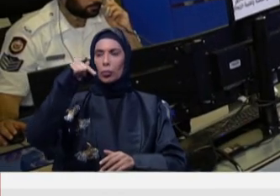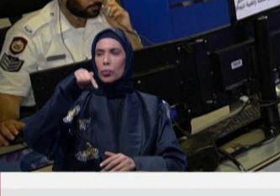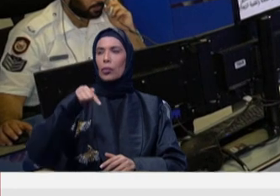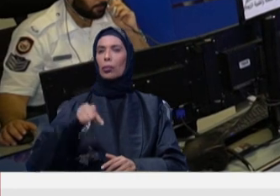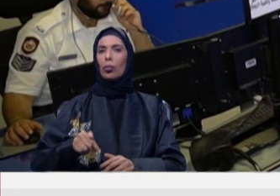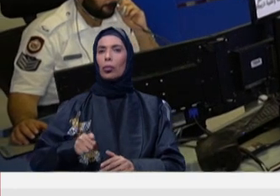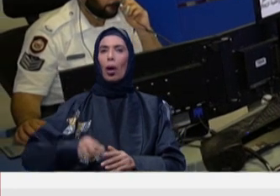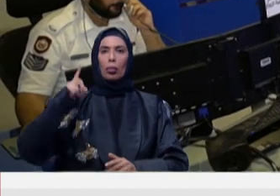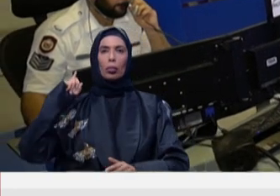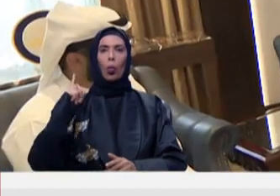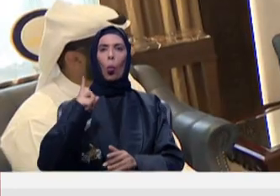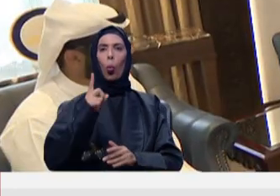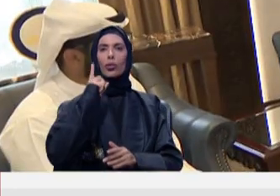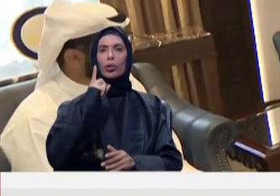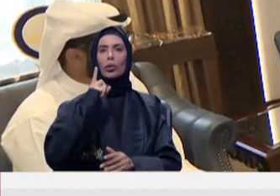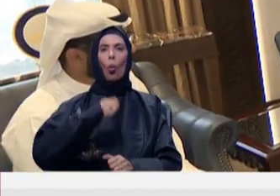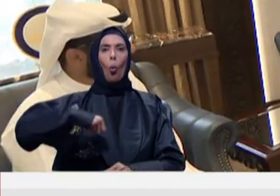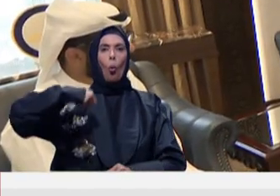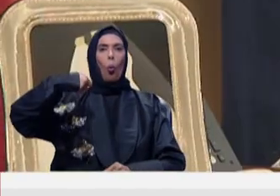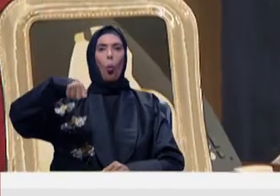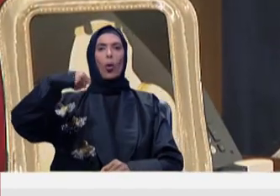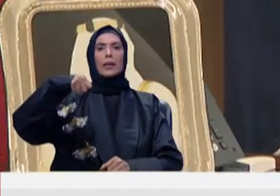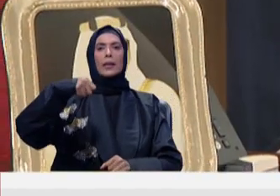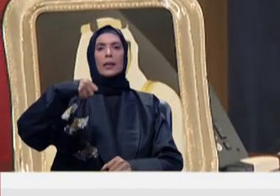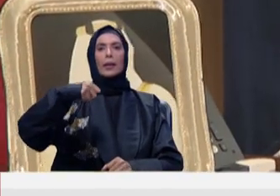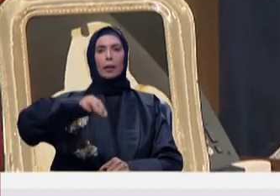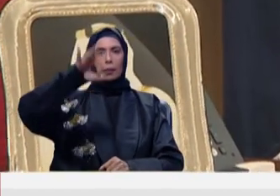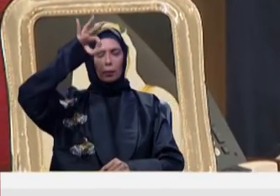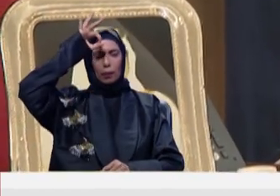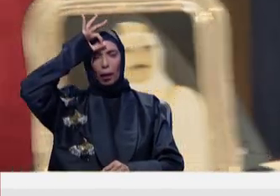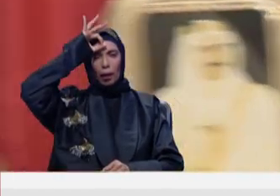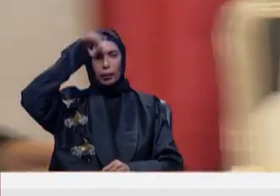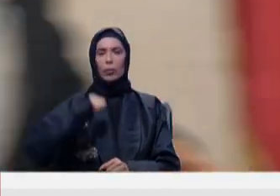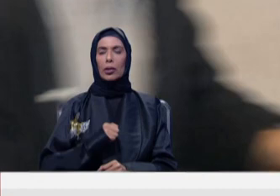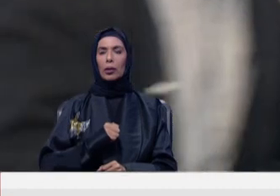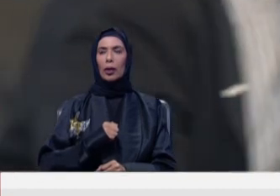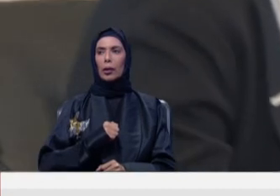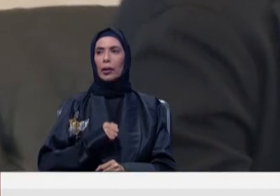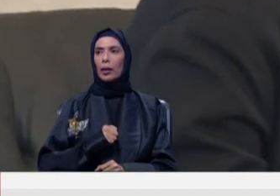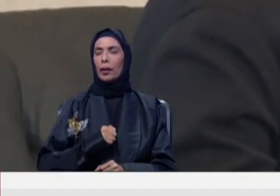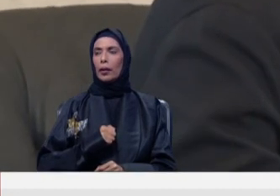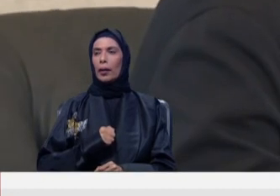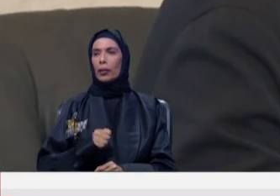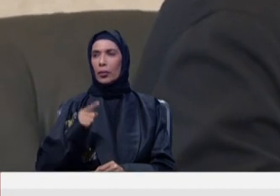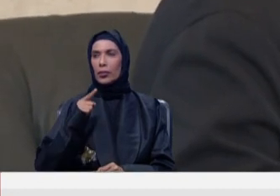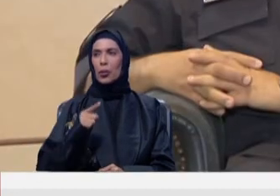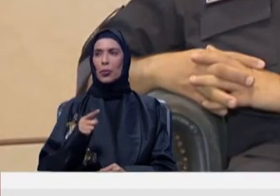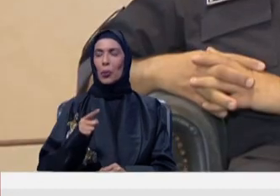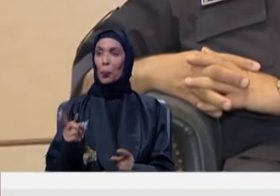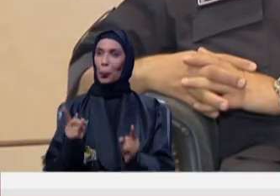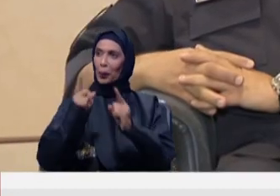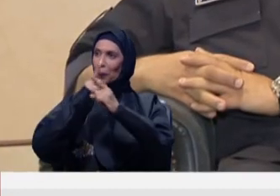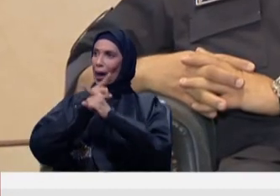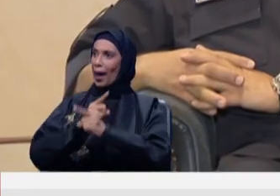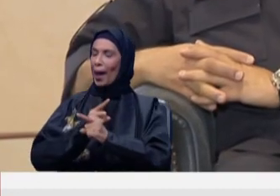تنفيذا لتوجيهات الفريق أو الركن معالي الشيخ راشد بن عبدالله الخليفة وزير الداخلية حيث تعكس هذه